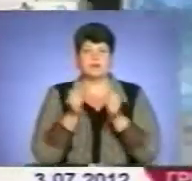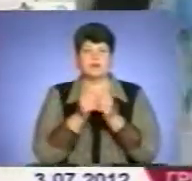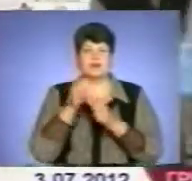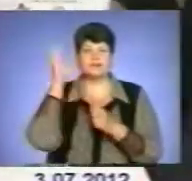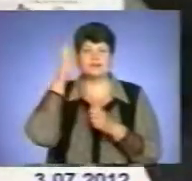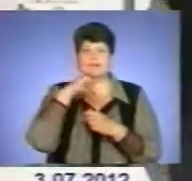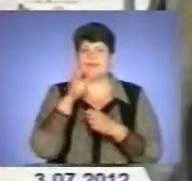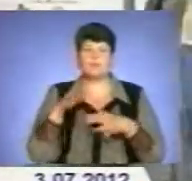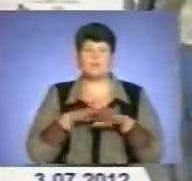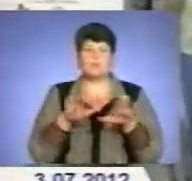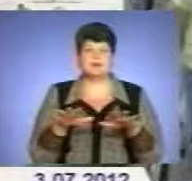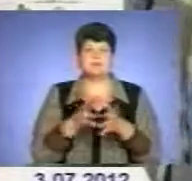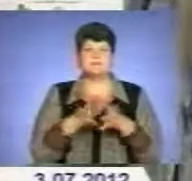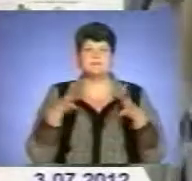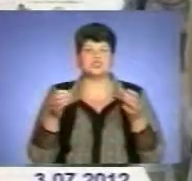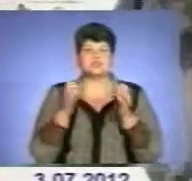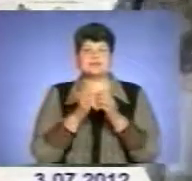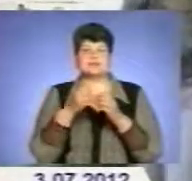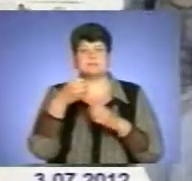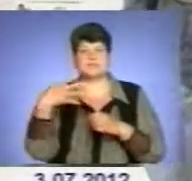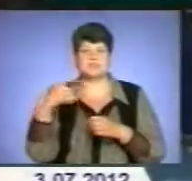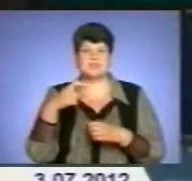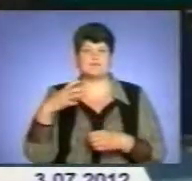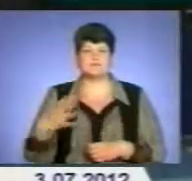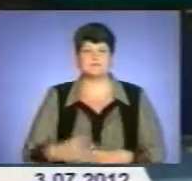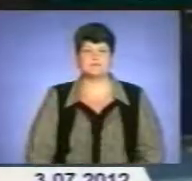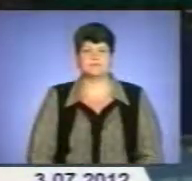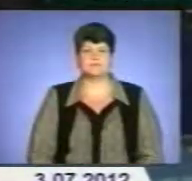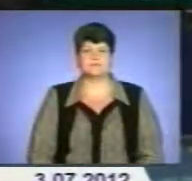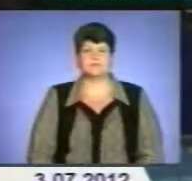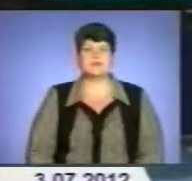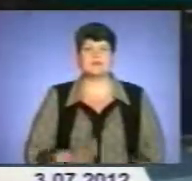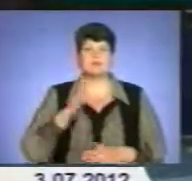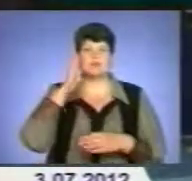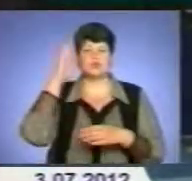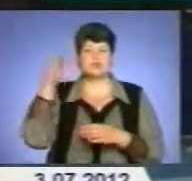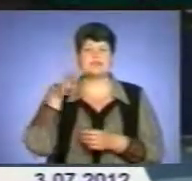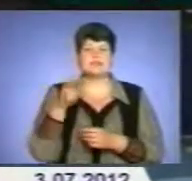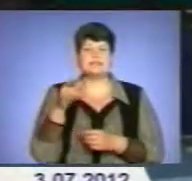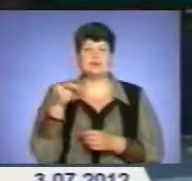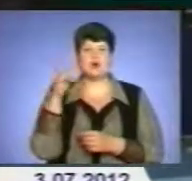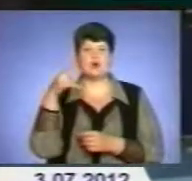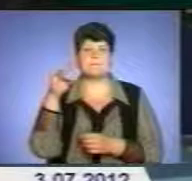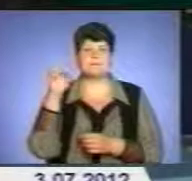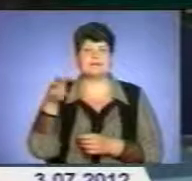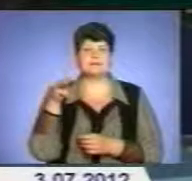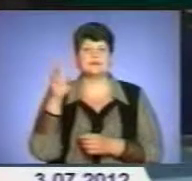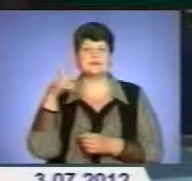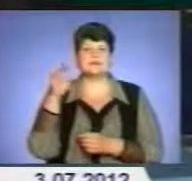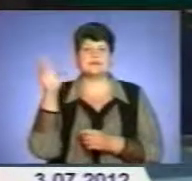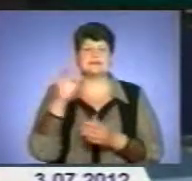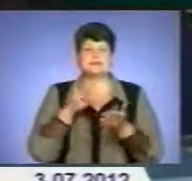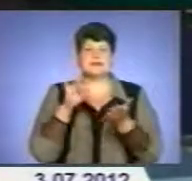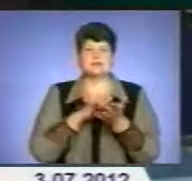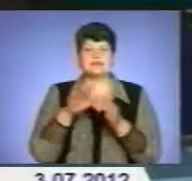не купайтеся довше 10-15 хвилин. За прогнозами гідромедцентру України найближчим часом на території